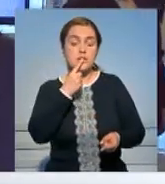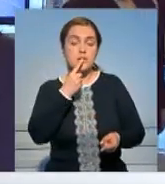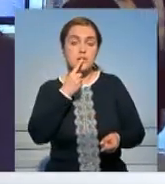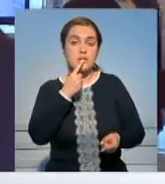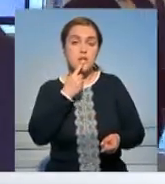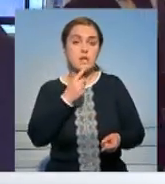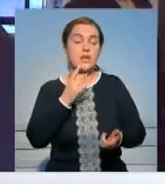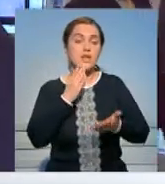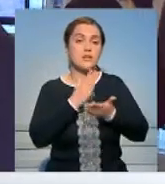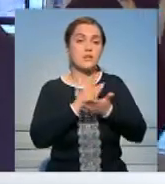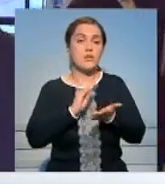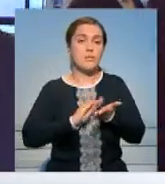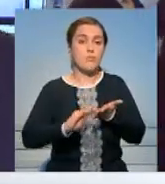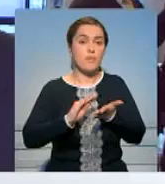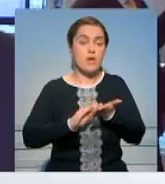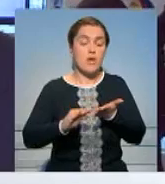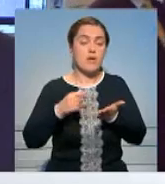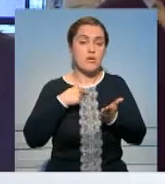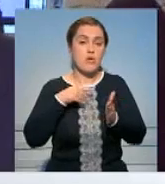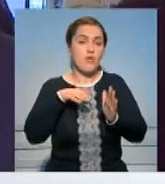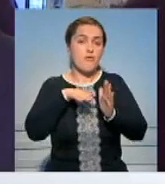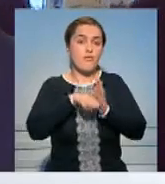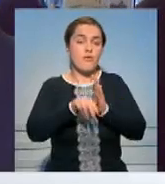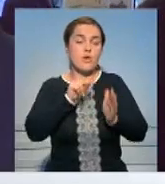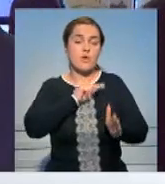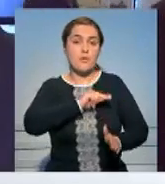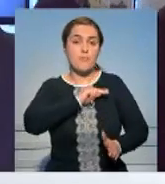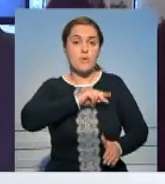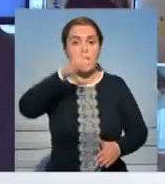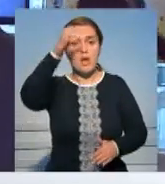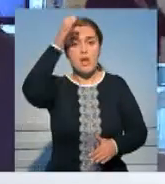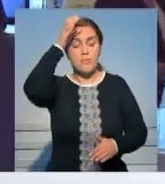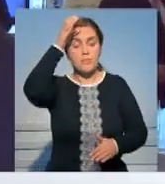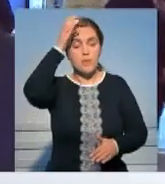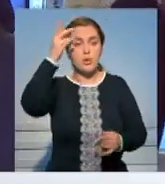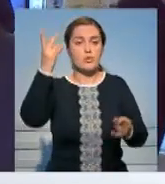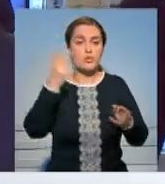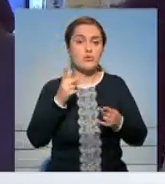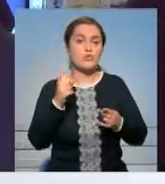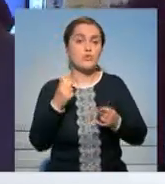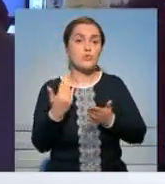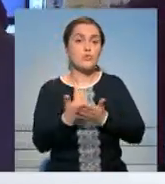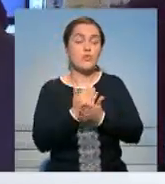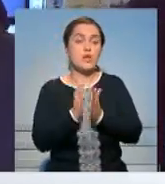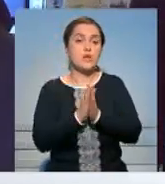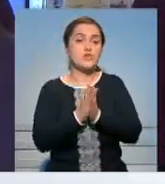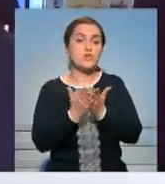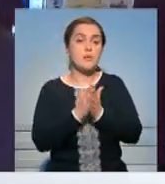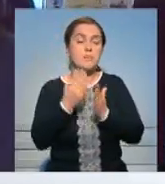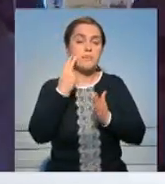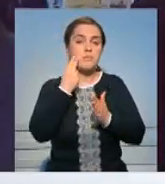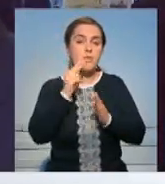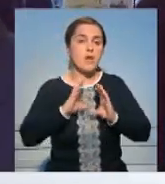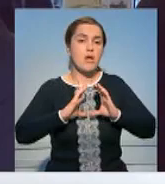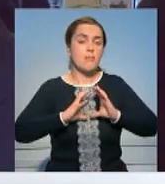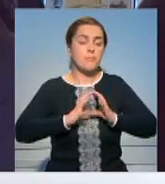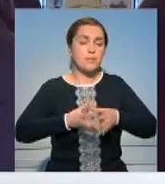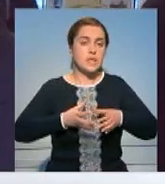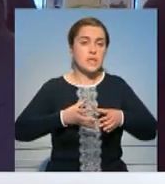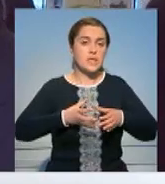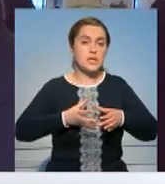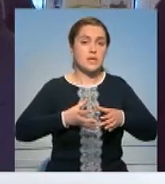по душе, как работник образования, тема культа знаний. 100 новых учебников, передовых, имеющих